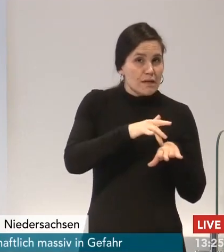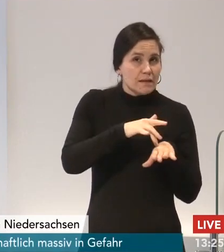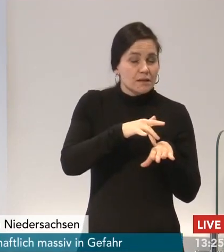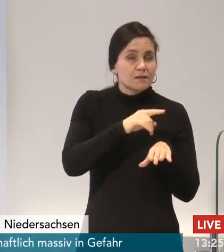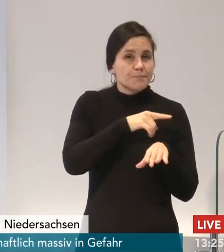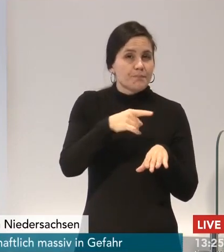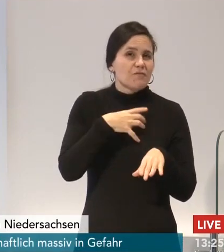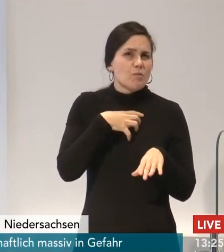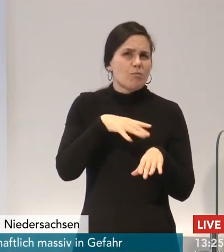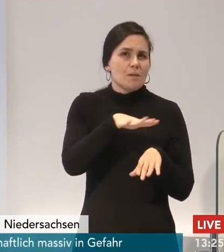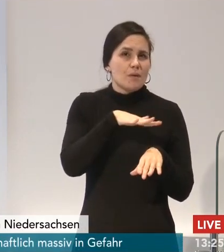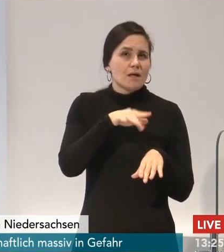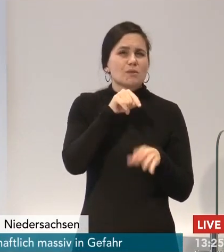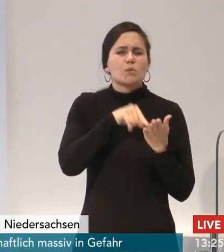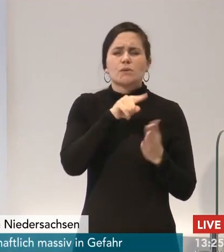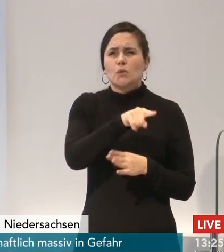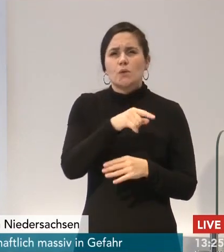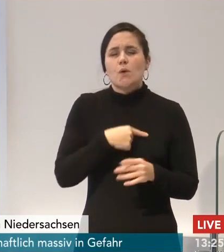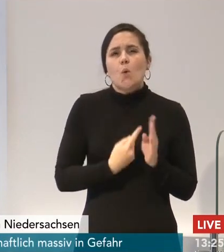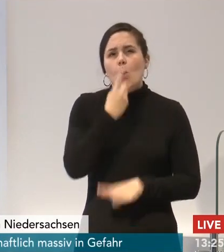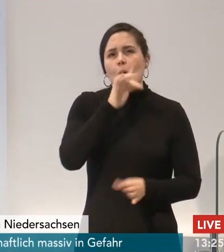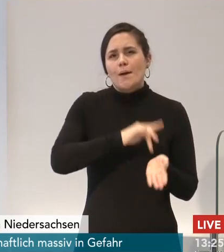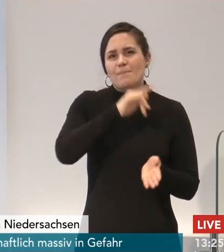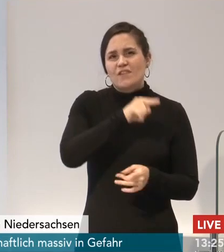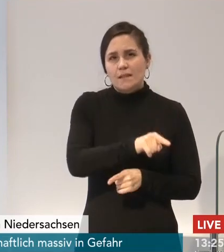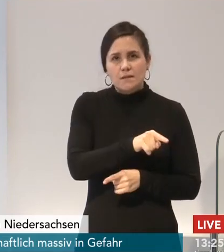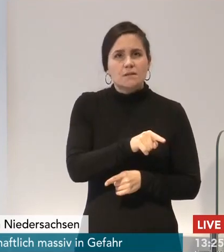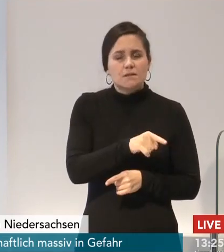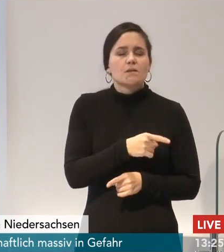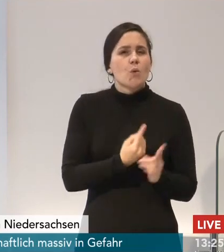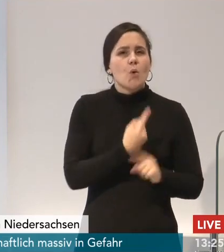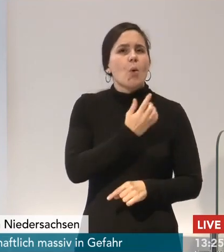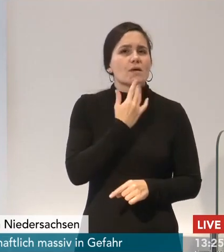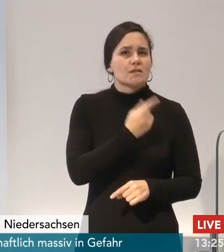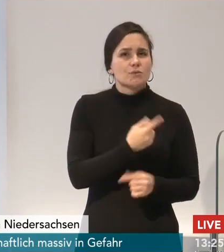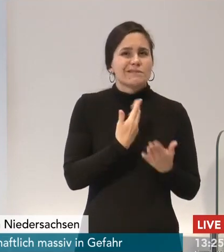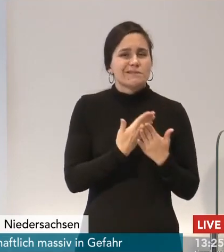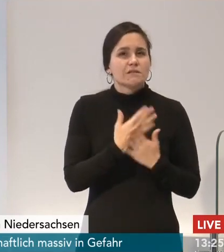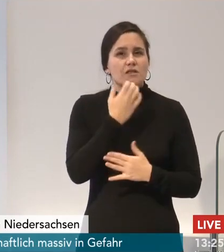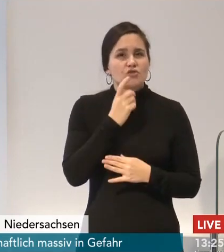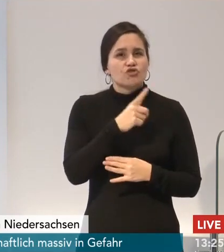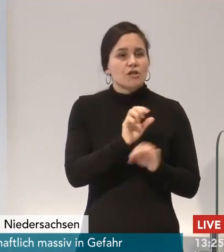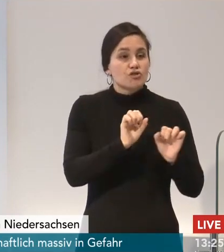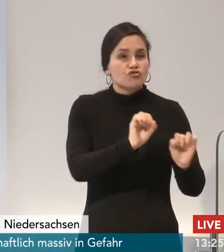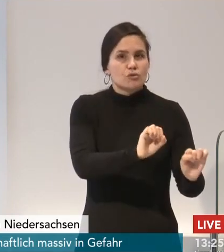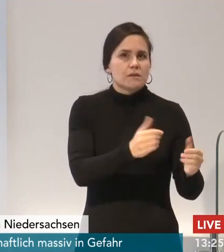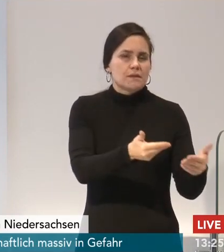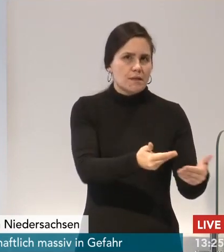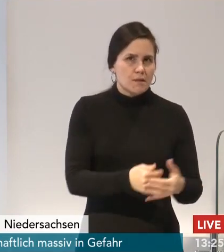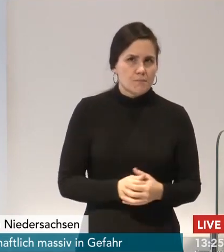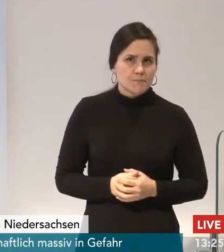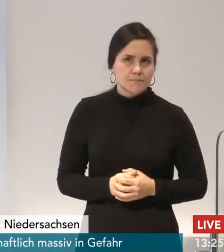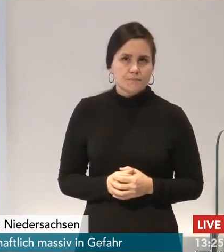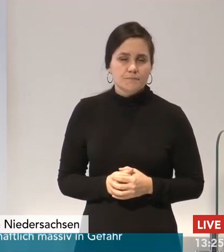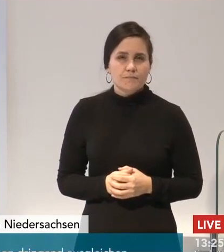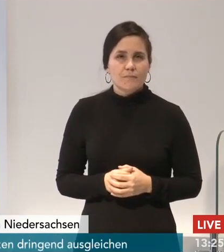empfindlichste Stelle in der Gesellschaft. Und wir wollen da wirklich geschützte Gemeinschaften bekommen. Und wir haben jetzt mehr als 24.000